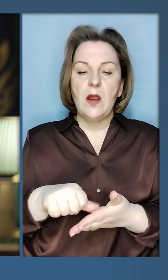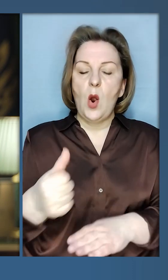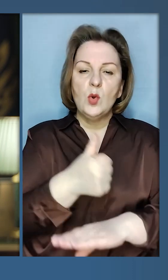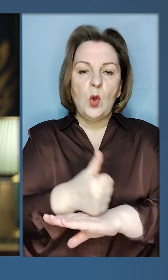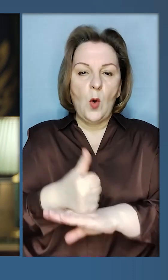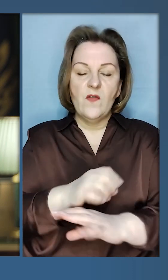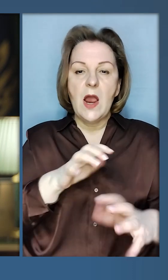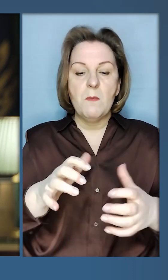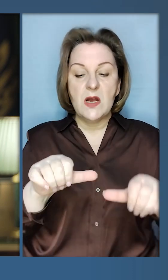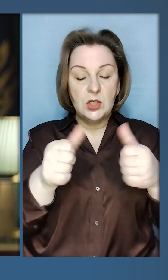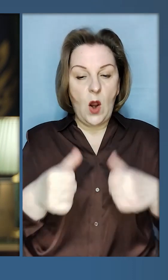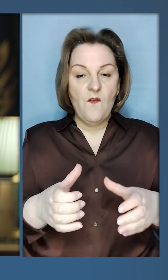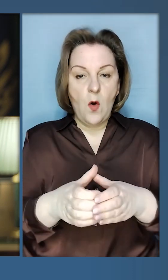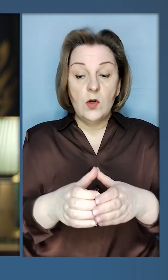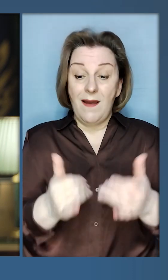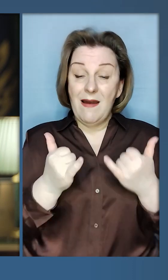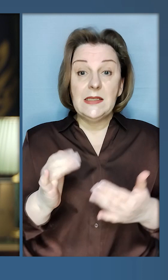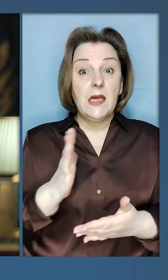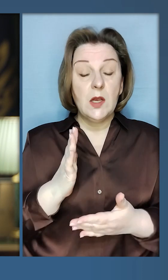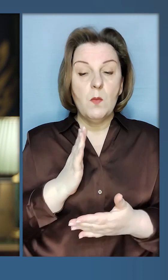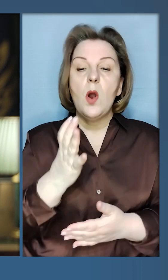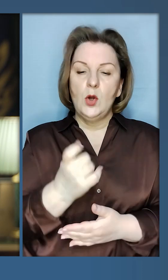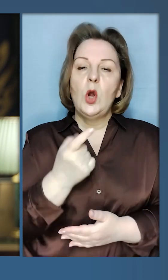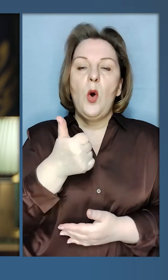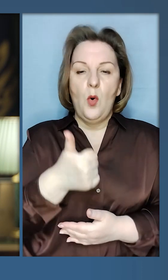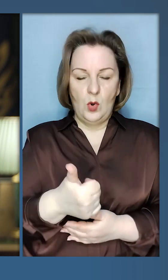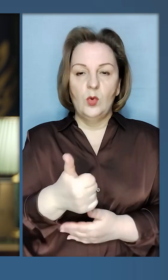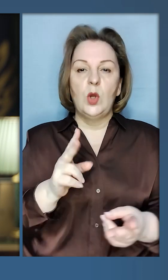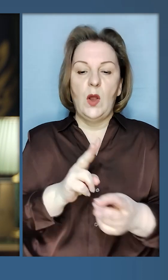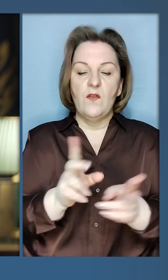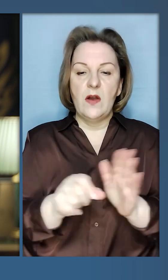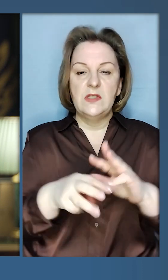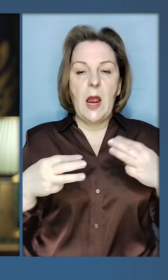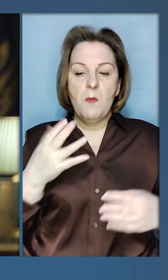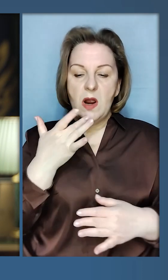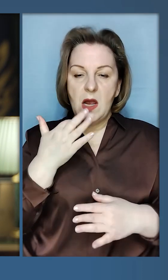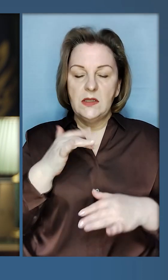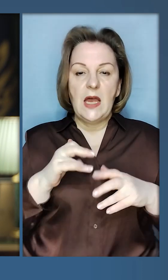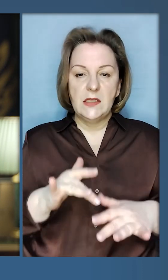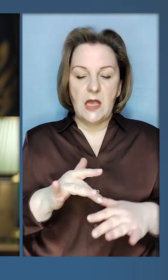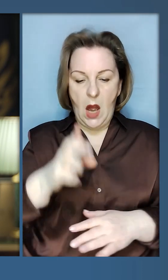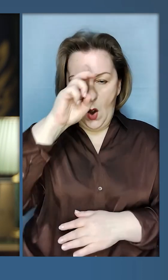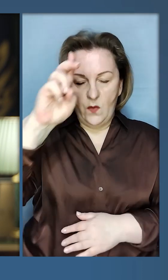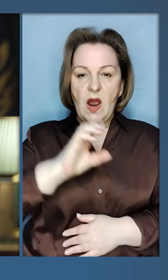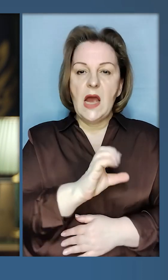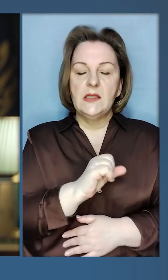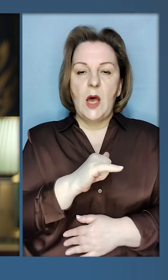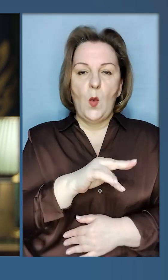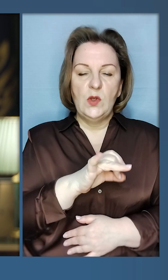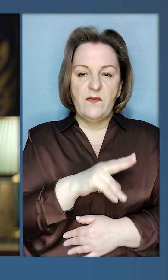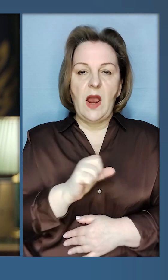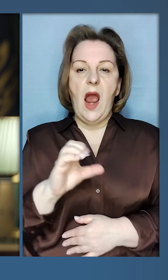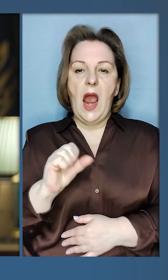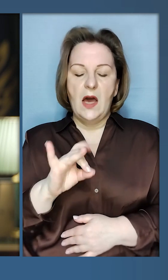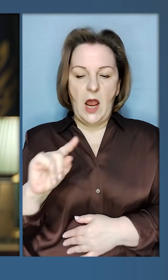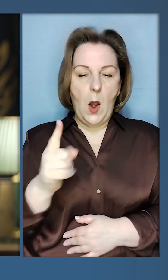топових міжнародних форматів. Зараз була ще хороша зустріч з міністром закордонних справ Королівства Саудівської